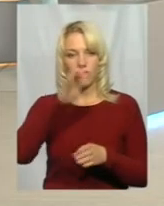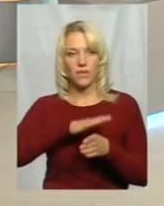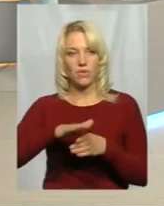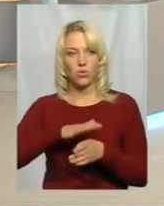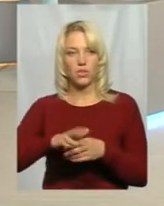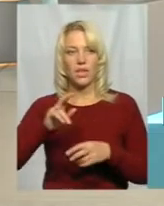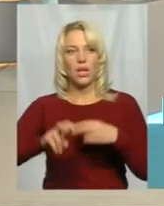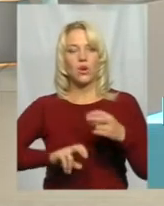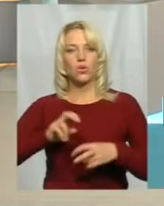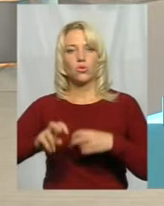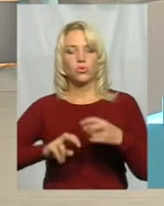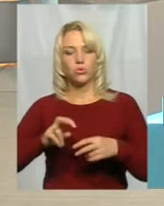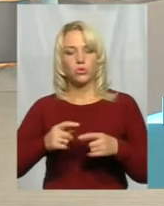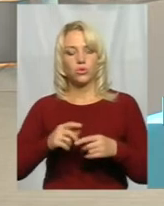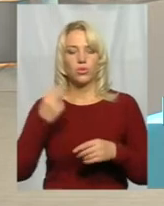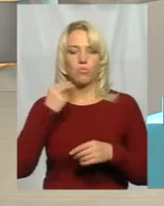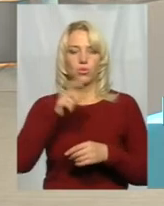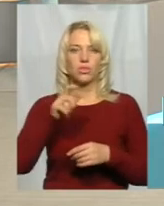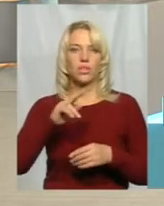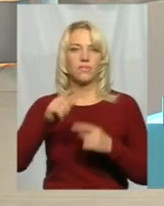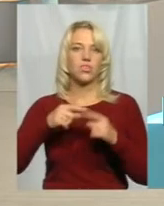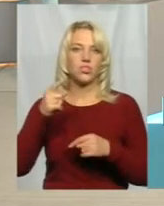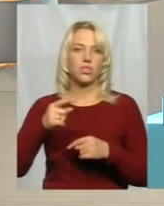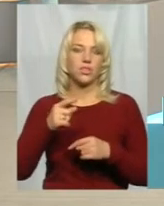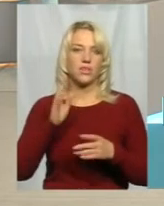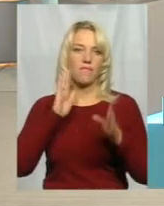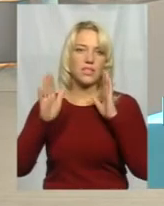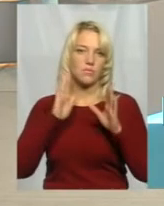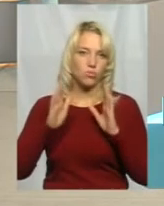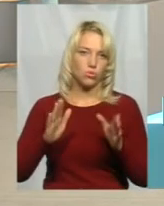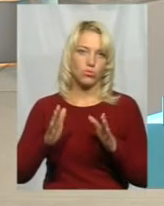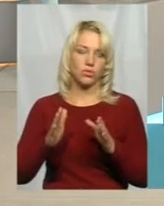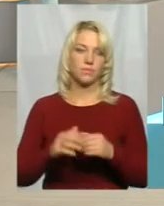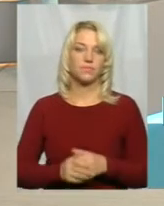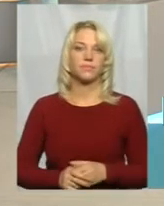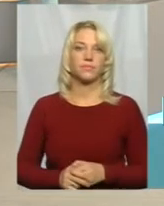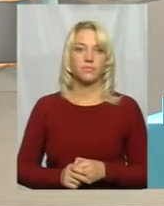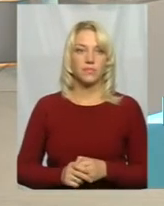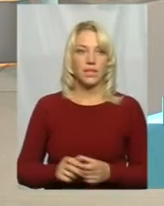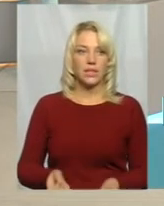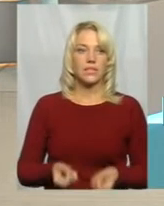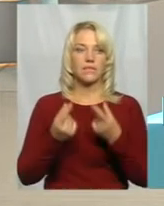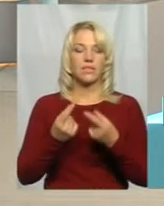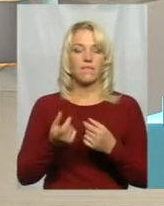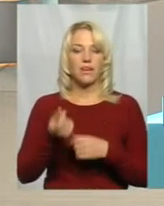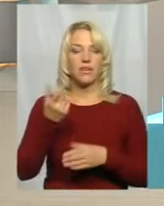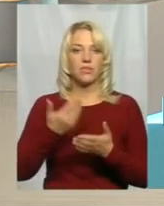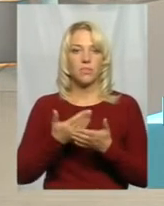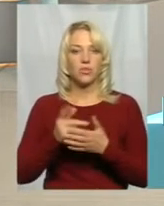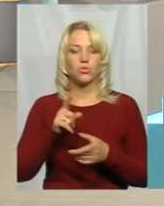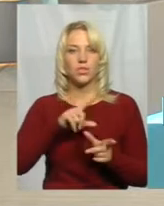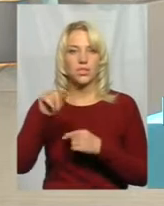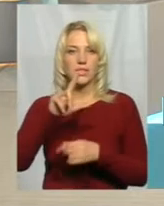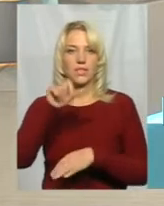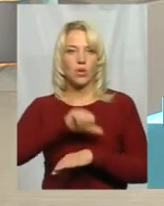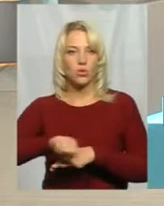розшукують боржників через соцмережі, в мережах Фейсбук, звідки виявляються про те, що вони їздять